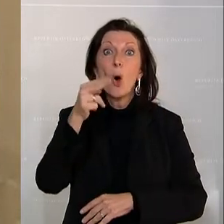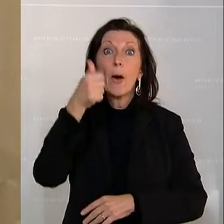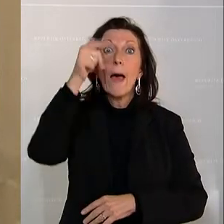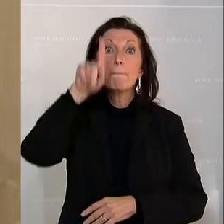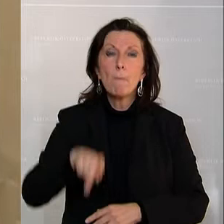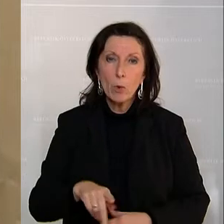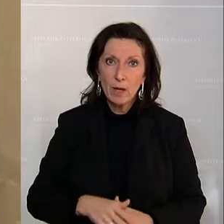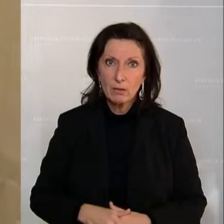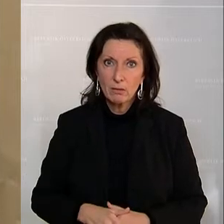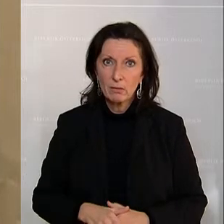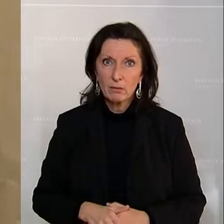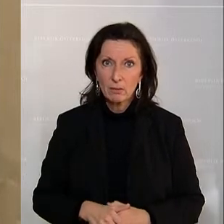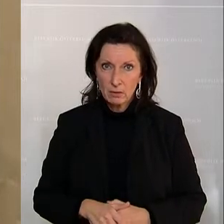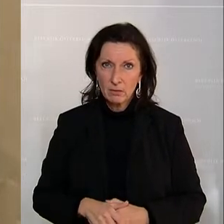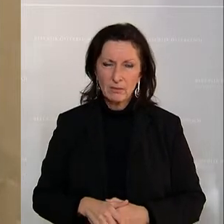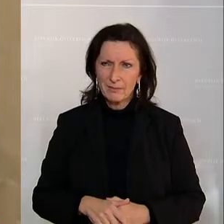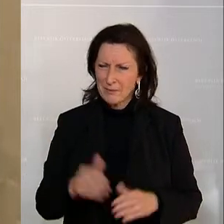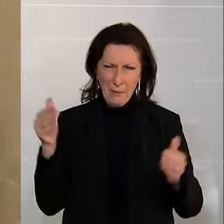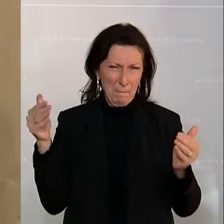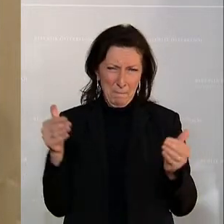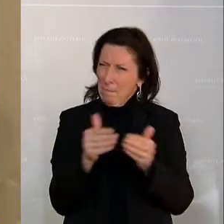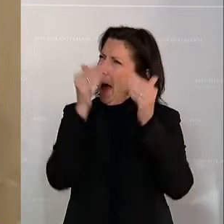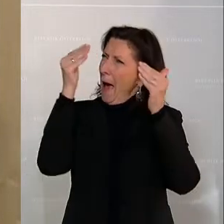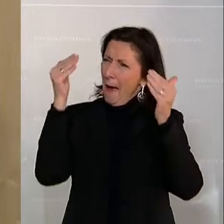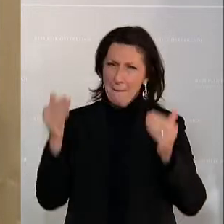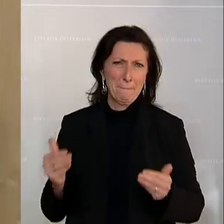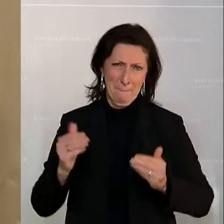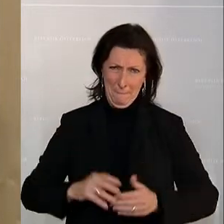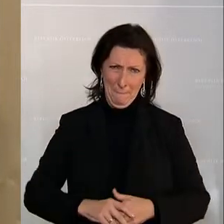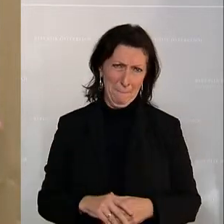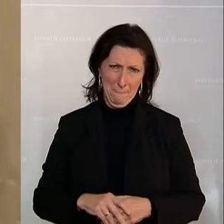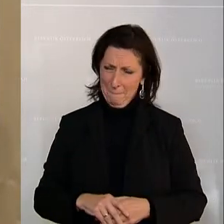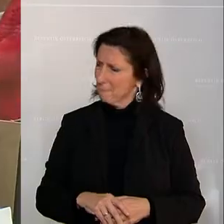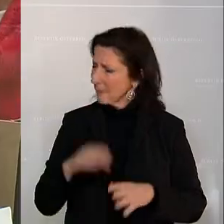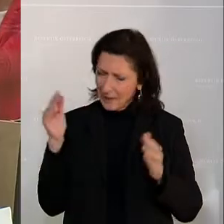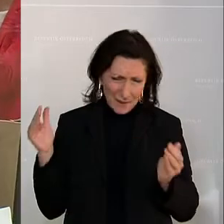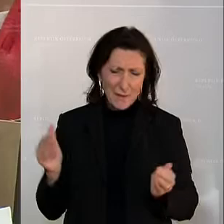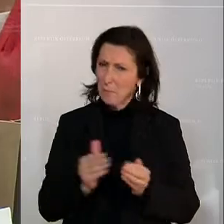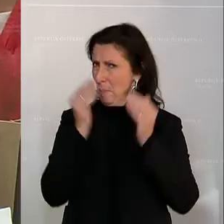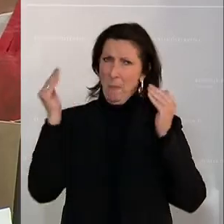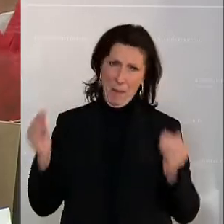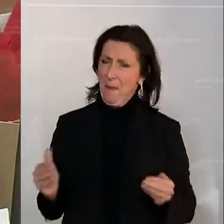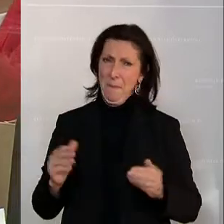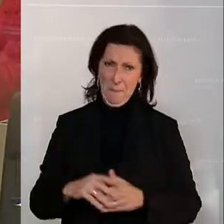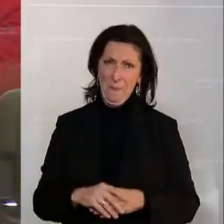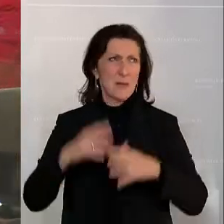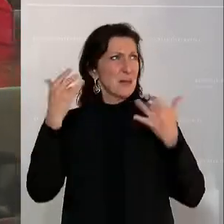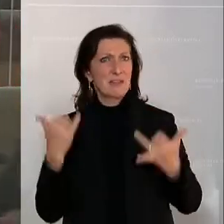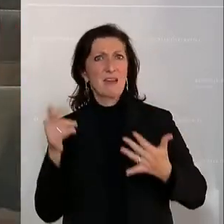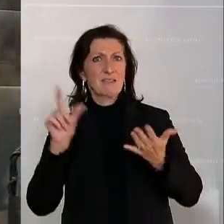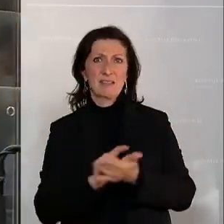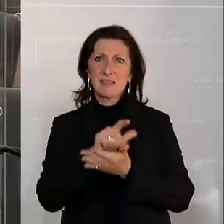Und das passt nicht zusammen, meine sehr geehrten Damen und Herren. Das passt einfach nicht zusammen in einer Zeit,